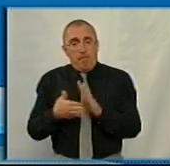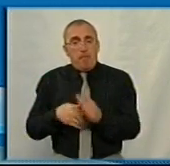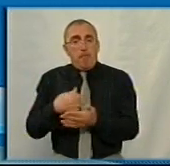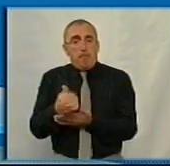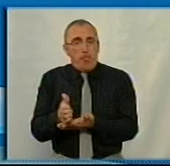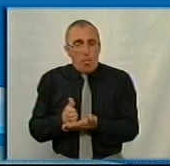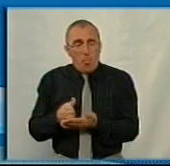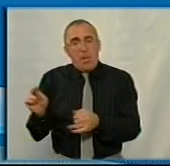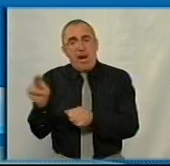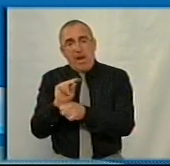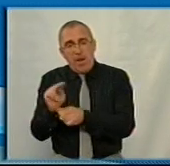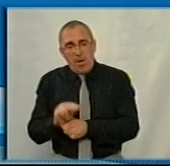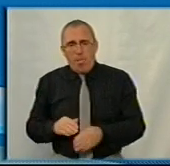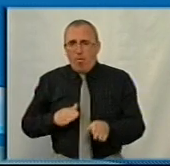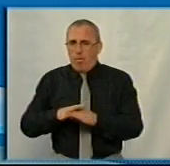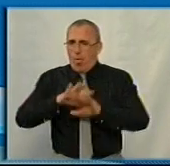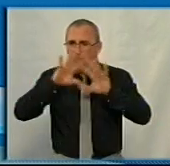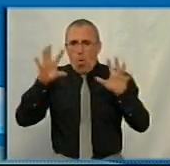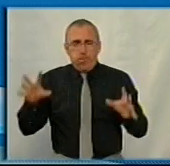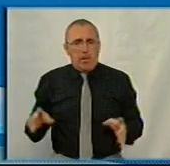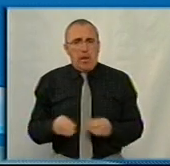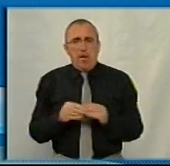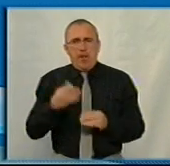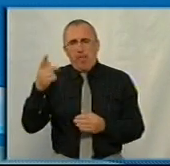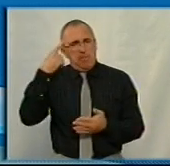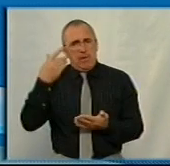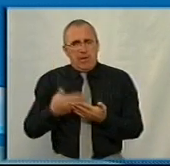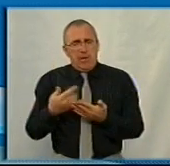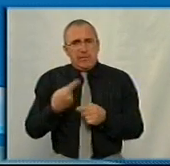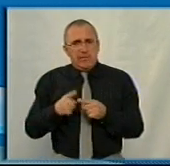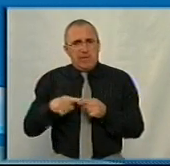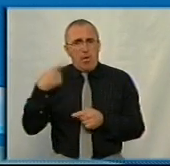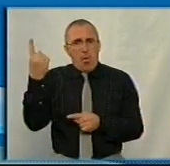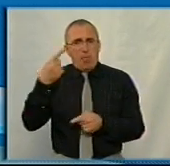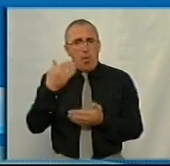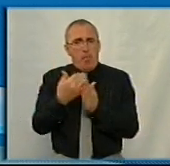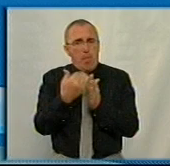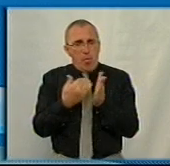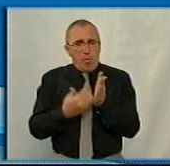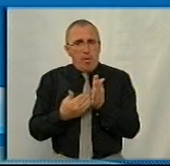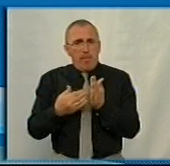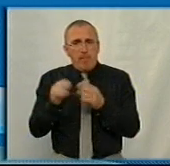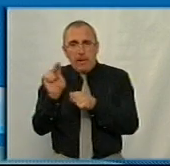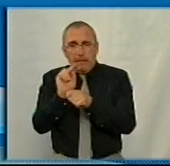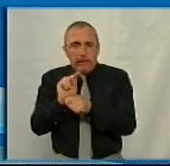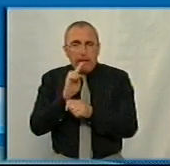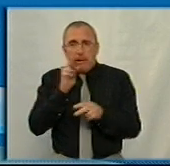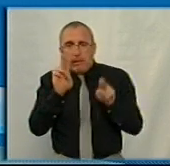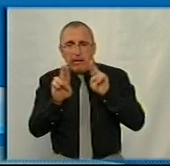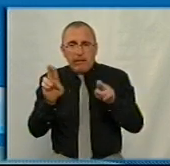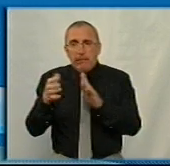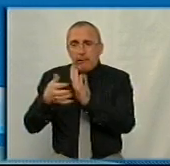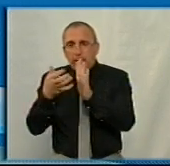лікування в повному об'ємі. Вам не здається, що ви цією обласною програмою фактично латаєте ті